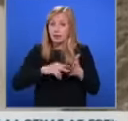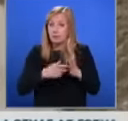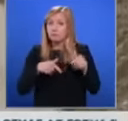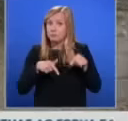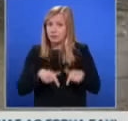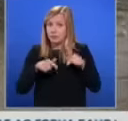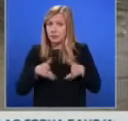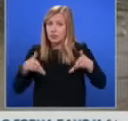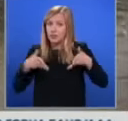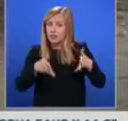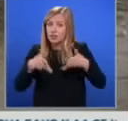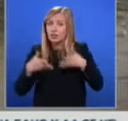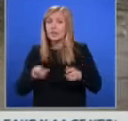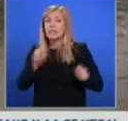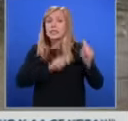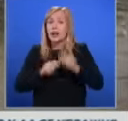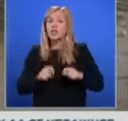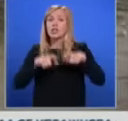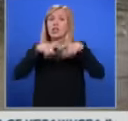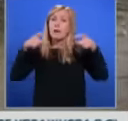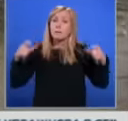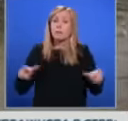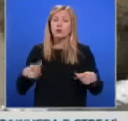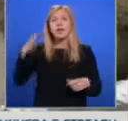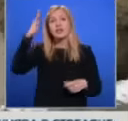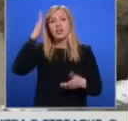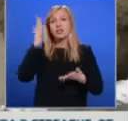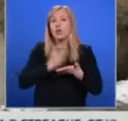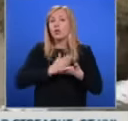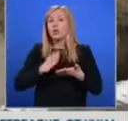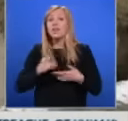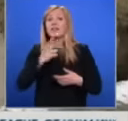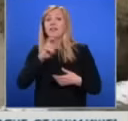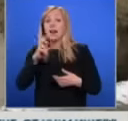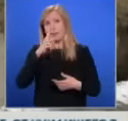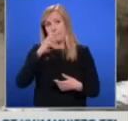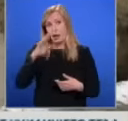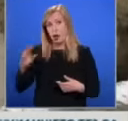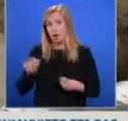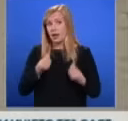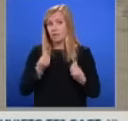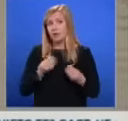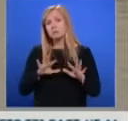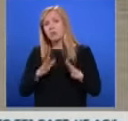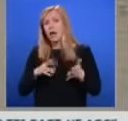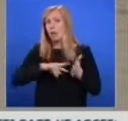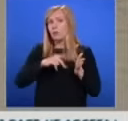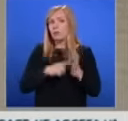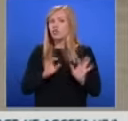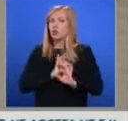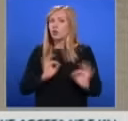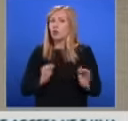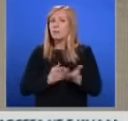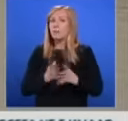речно корито, ремонт на пътища и изграждане на мостове. Държавата е отделила 20 милиона лева. Някои от проектите ще са готови през